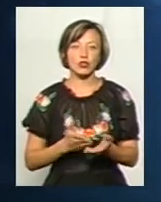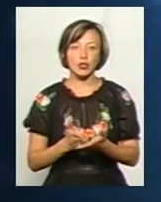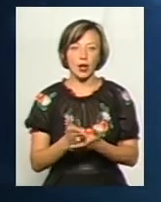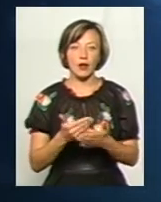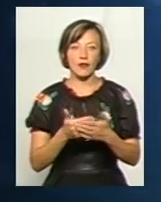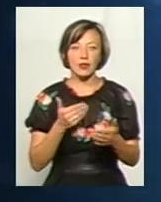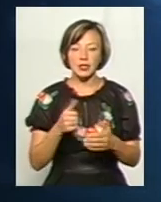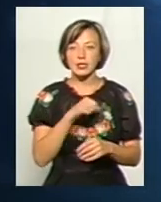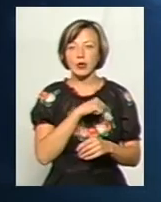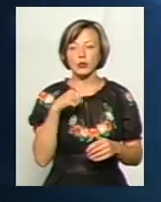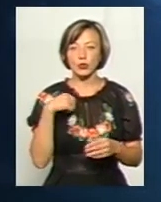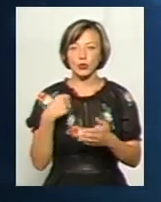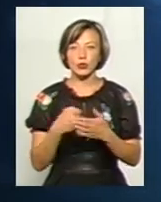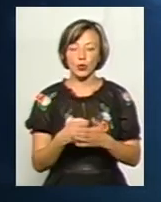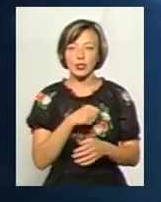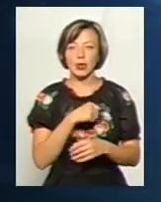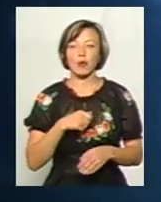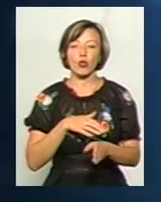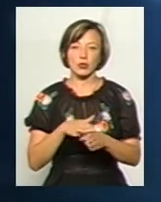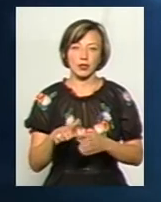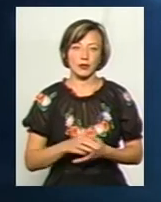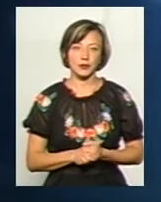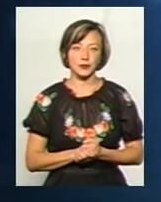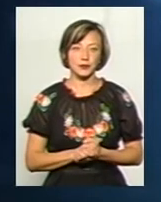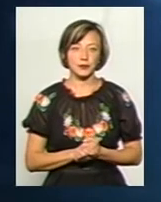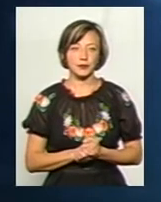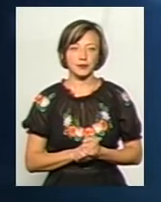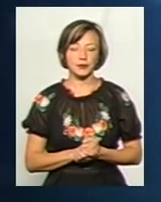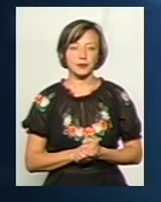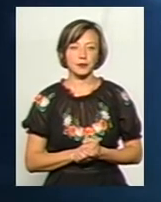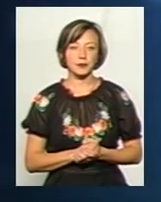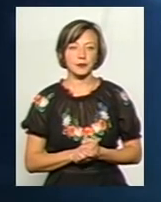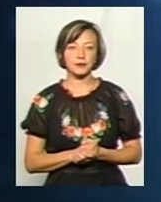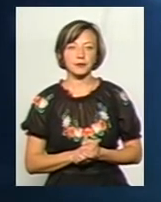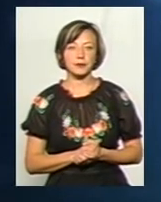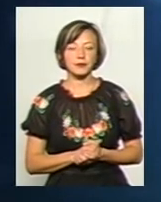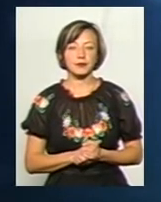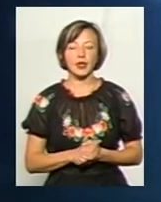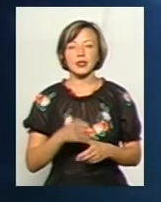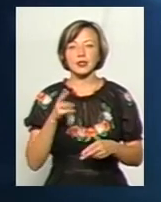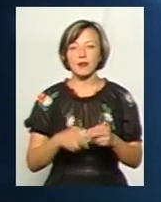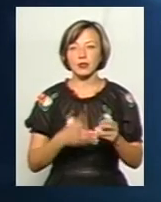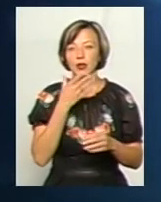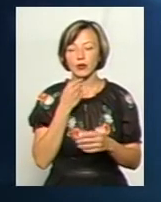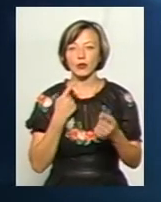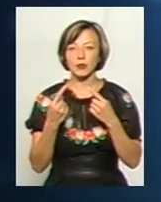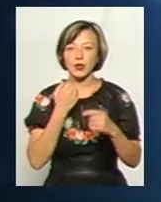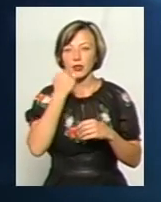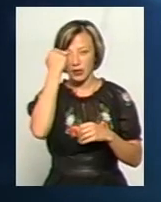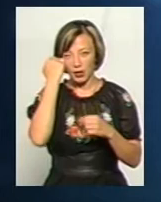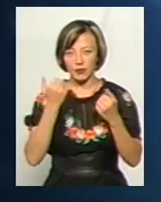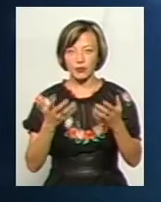від самостійності до самодостатності. Дуже гарно так завершуємо нашу розмову. Дякую вам за таку